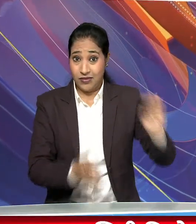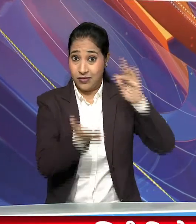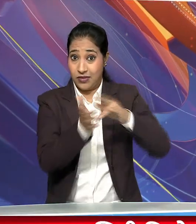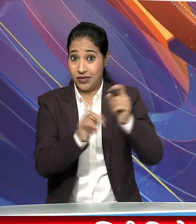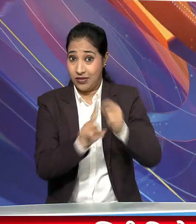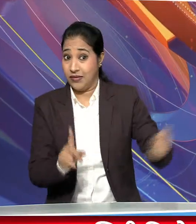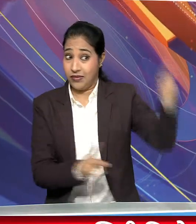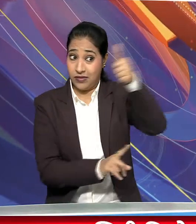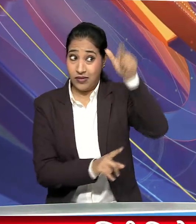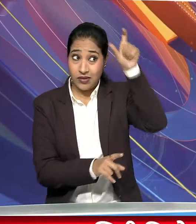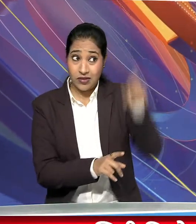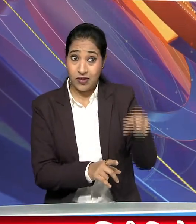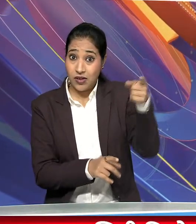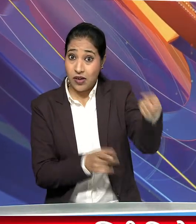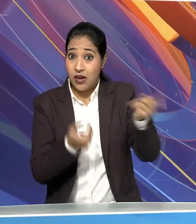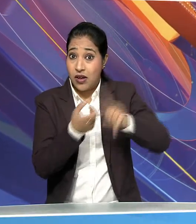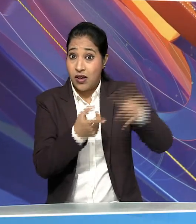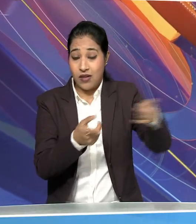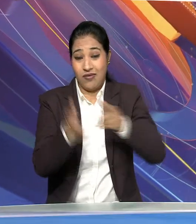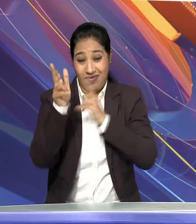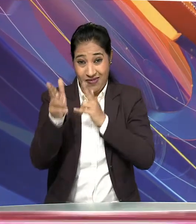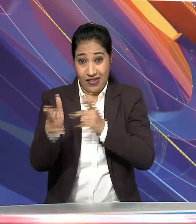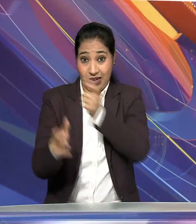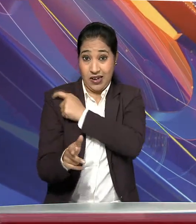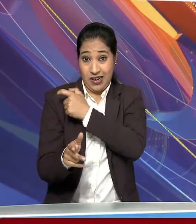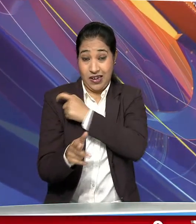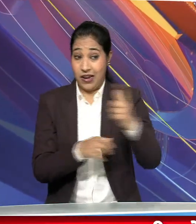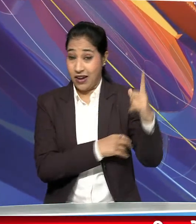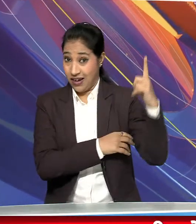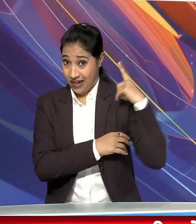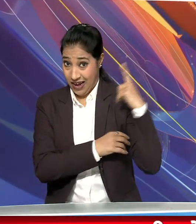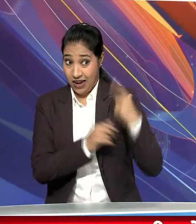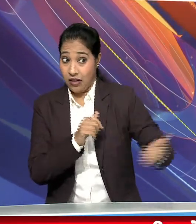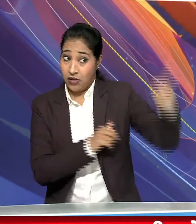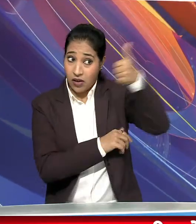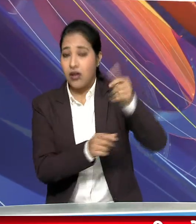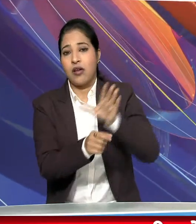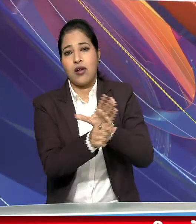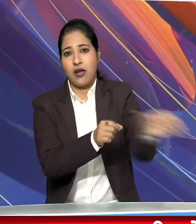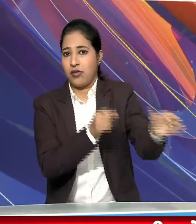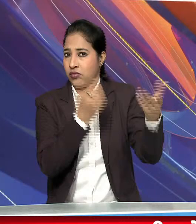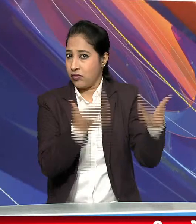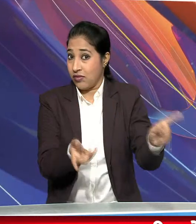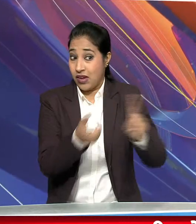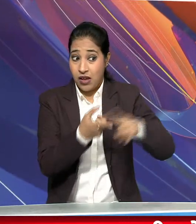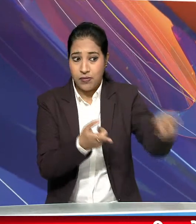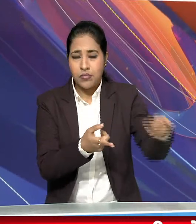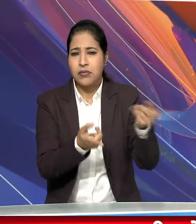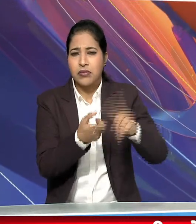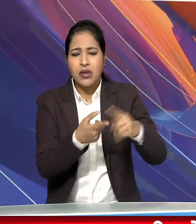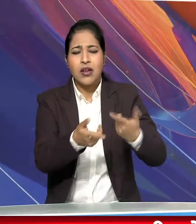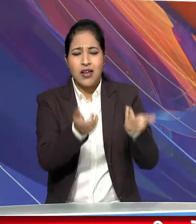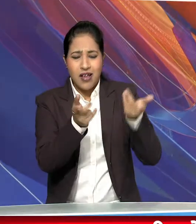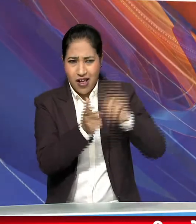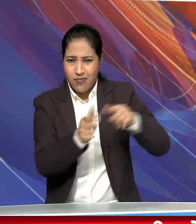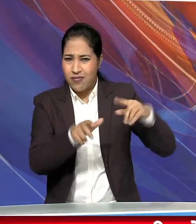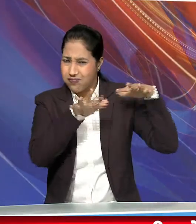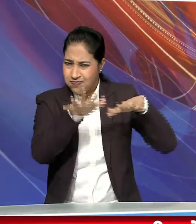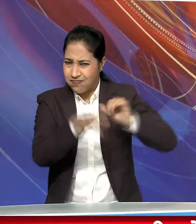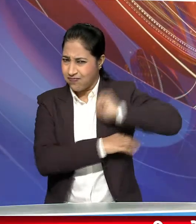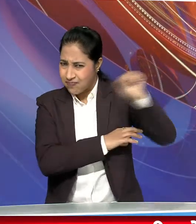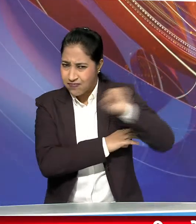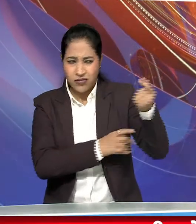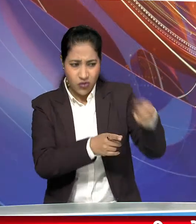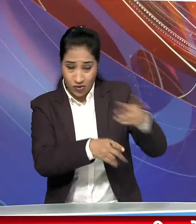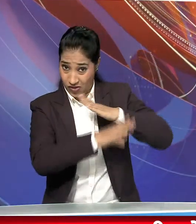दिल के राश्पती लूला डुसिल्वा ने सेना प्रमुख अरूडा को किया बर्खास, सेना प्रमुख अरूडा पर ब्रतरशन कारियों के खिलाफ कारवाई